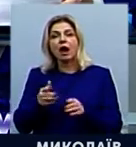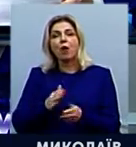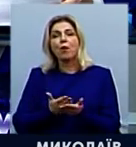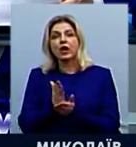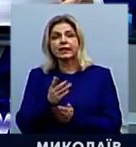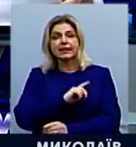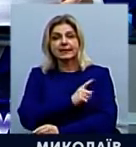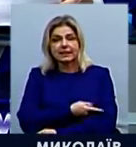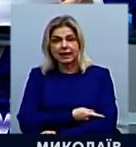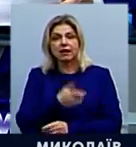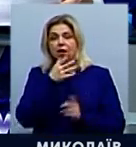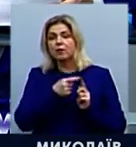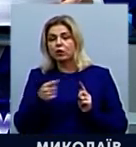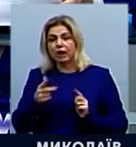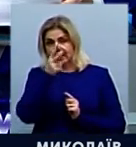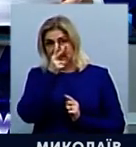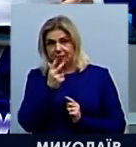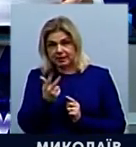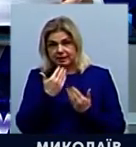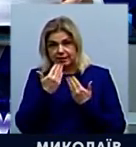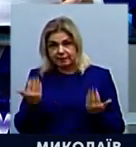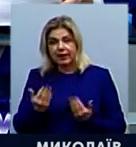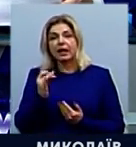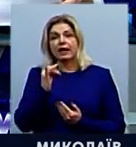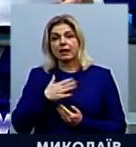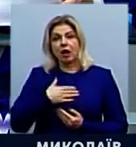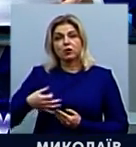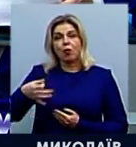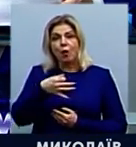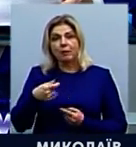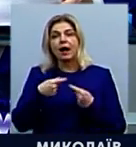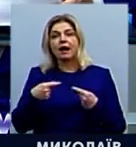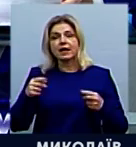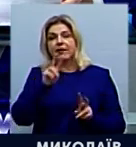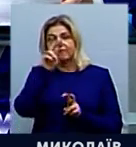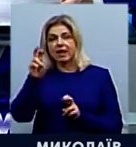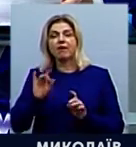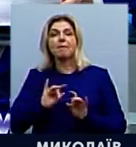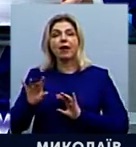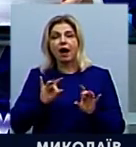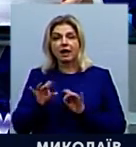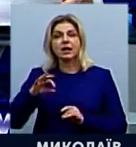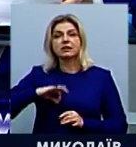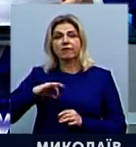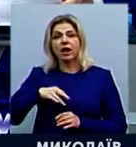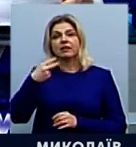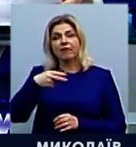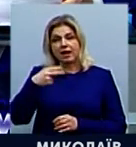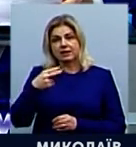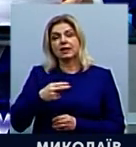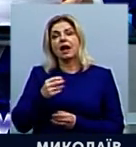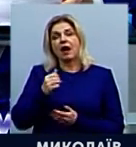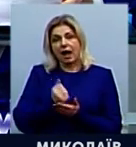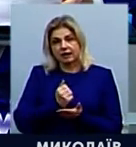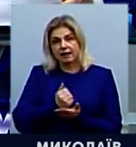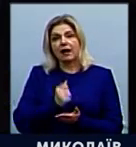протягом останніх трьох місяців. За цей час у нашій області різні фірми піару застосувало 20 потенційних кандидатів у